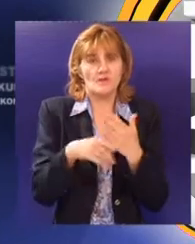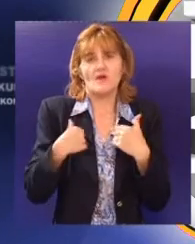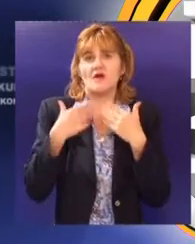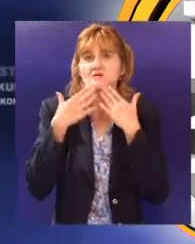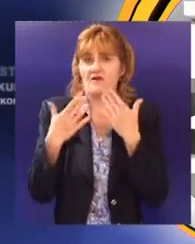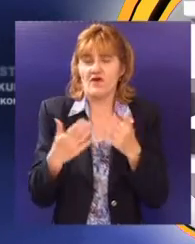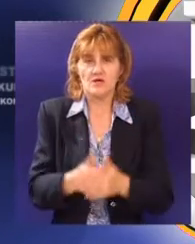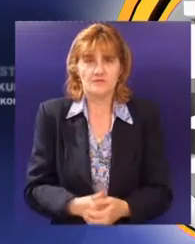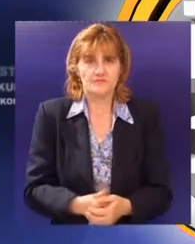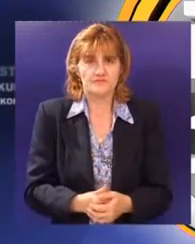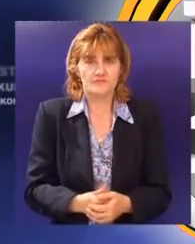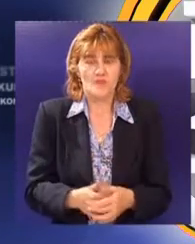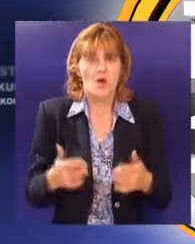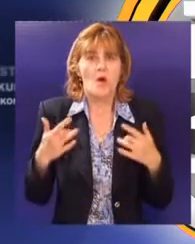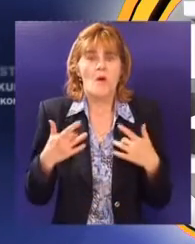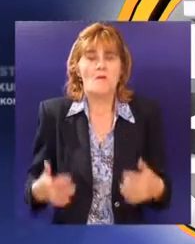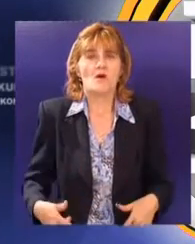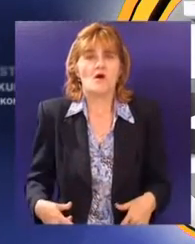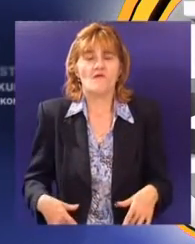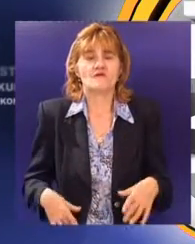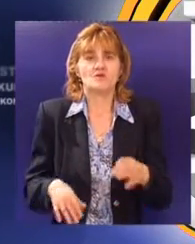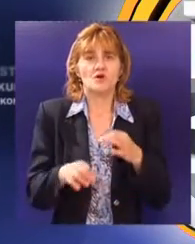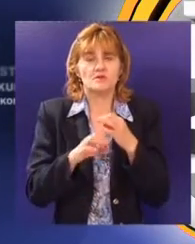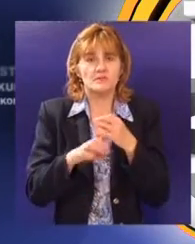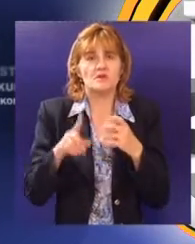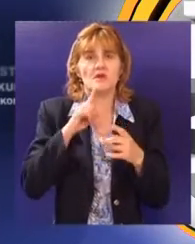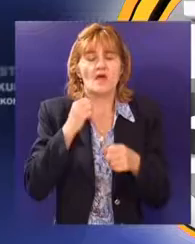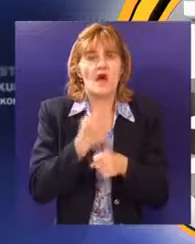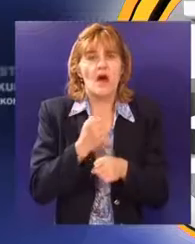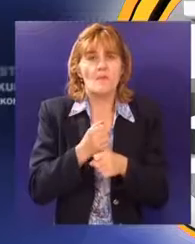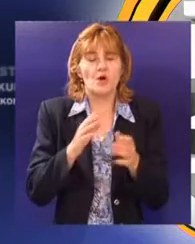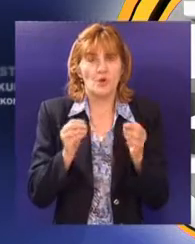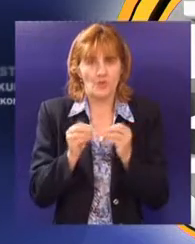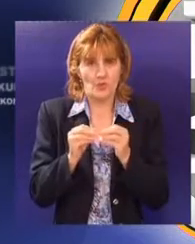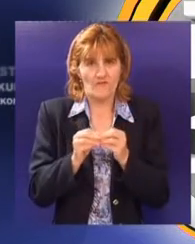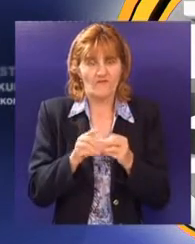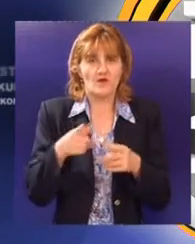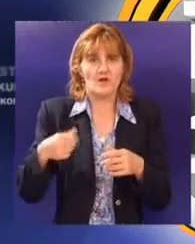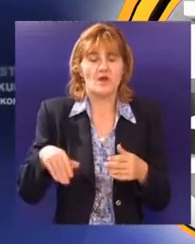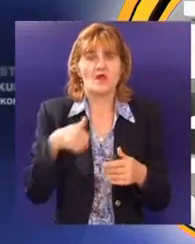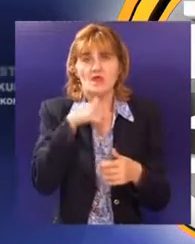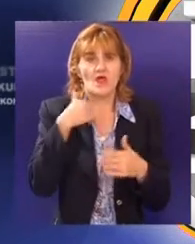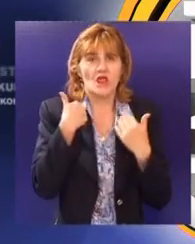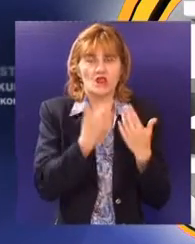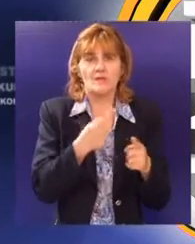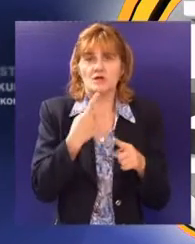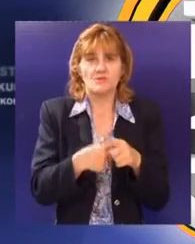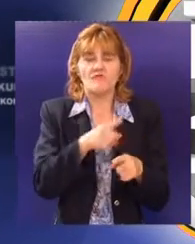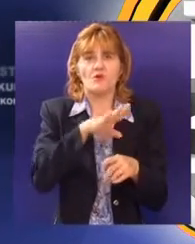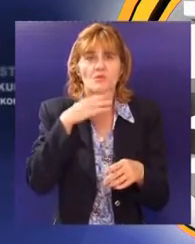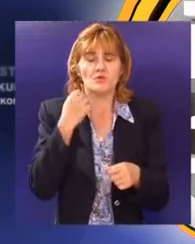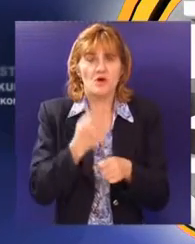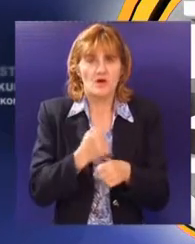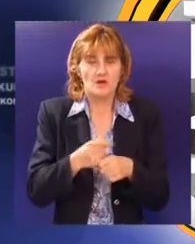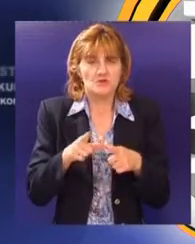zahvaljujem. Profesor saksofona i istaknuti muzičar Gabor Bumford nagradu dr. Ferenc Bodrugvari dobio je za svoj prosvetni rad.